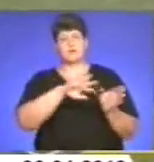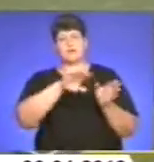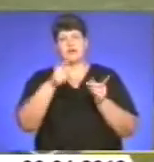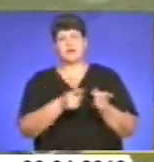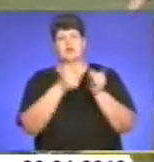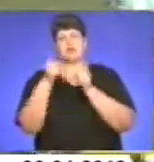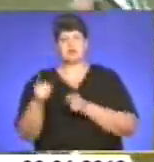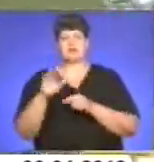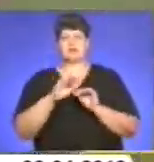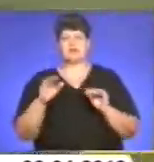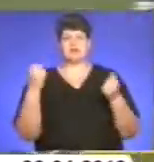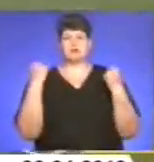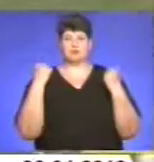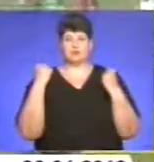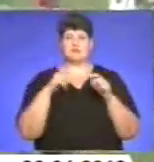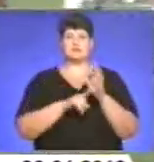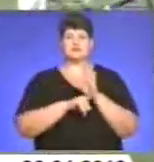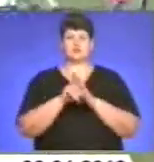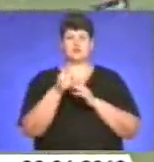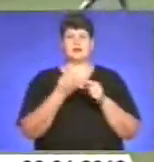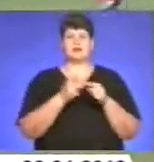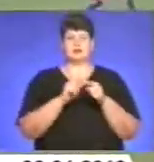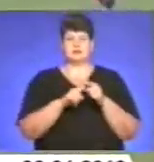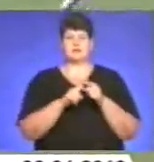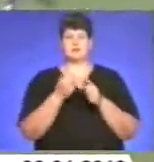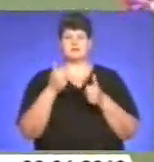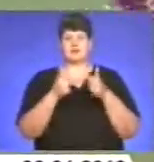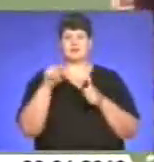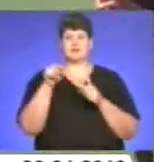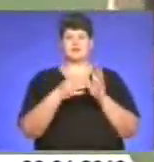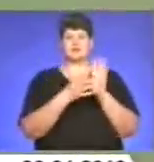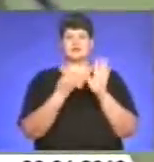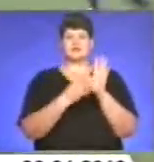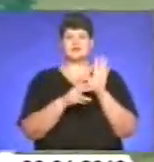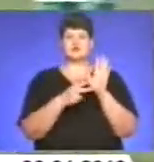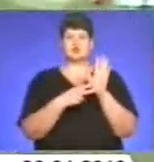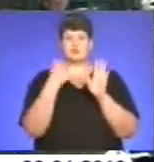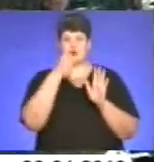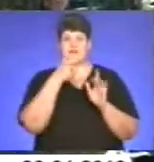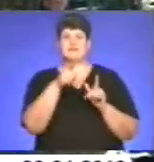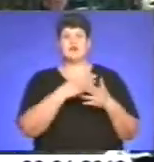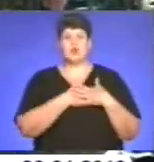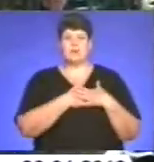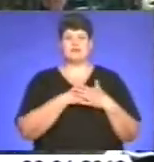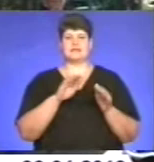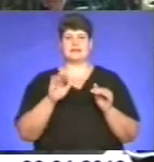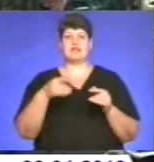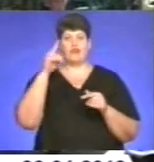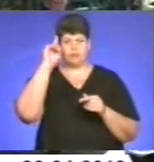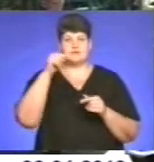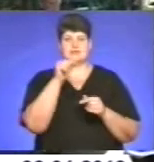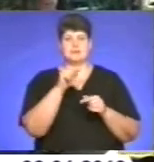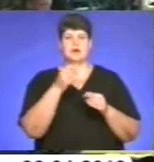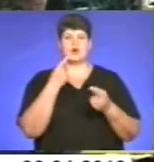в Тернополі започаткували у 1997 році. Він любив дітей, вмів з ними розмовляти,